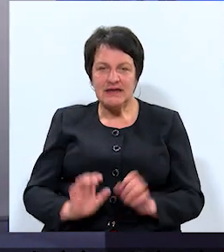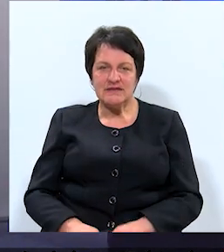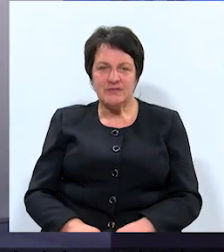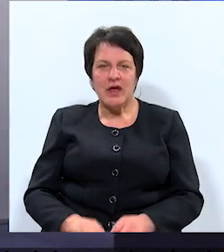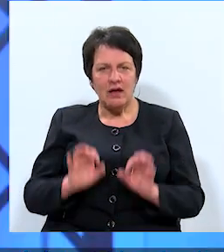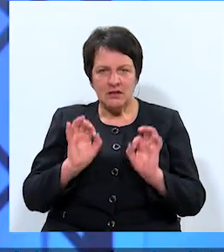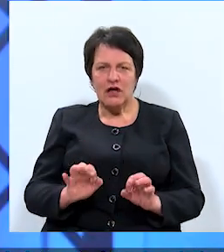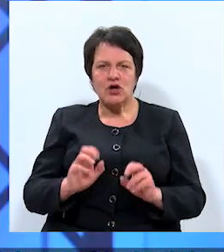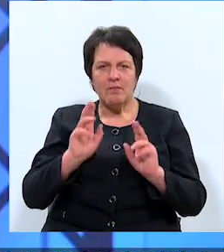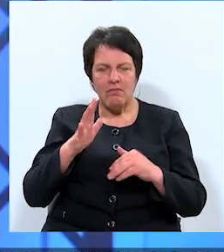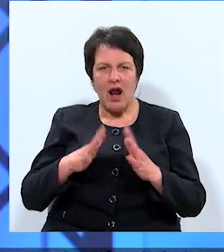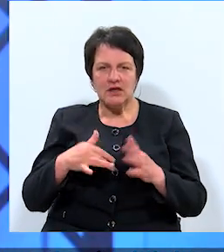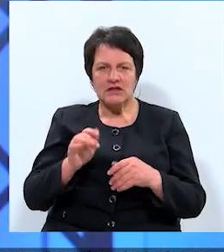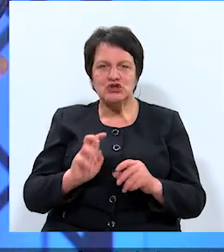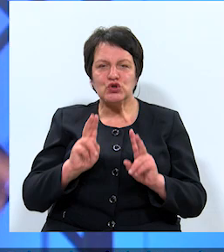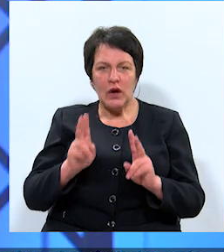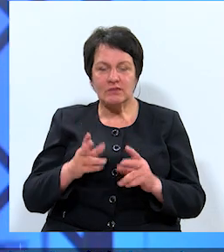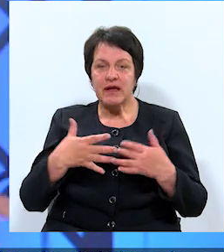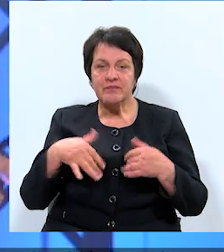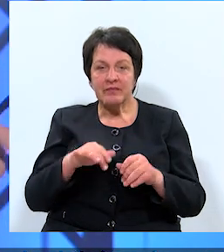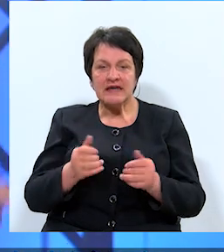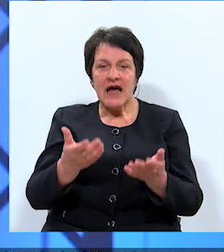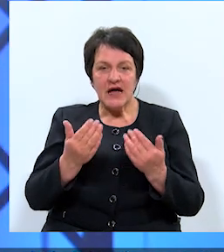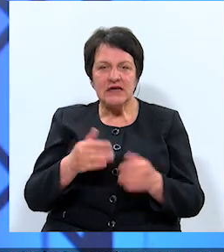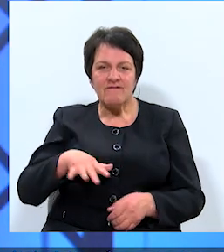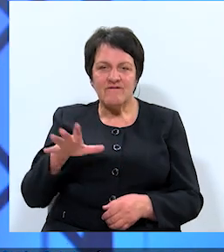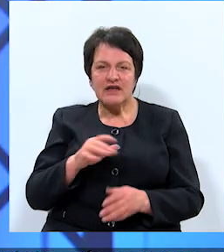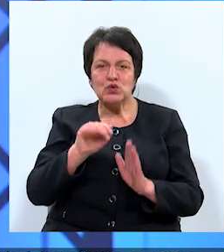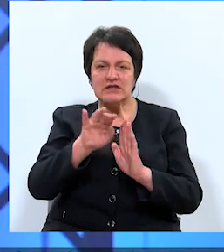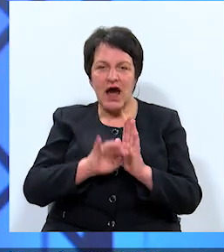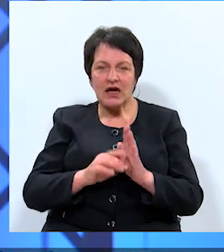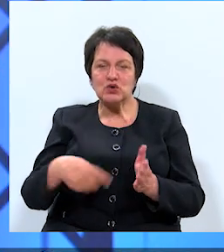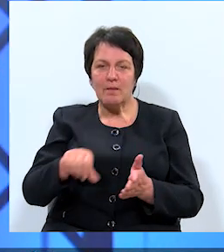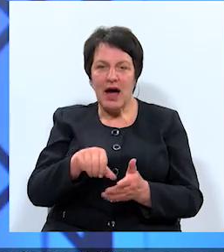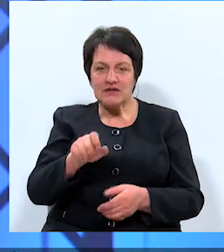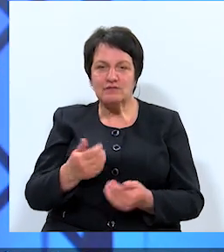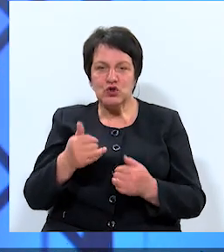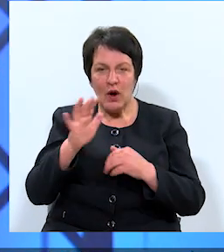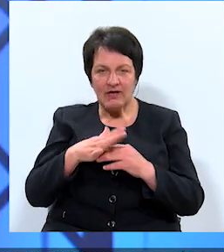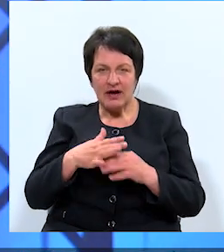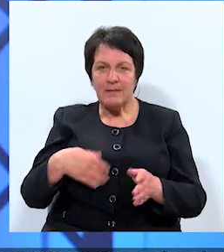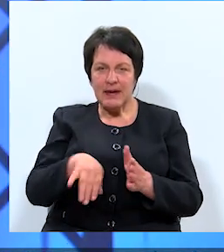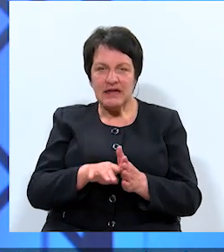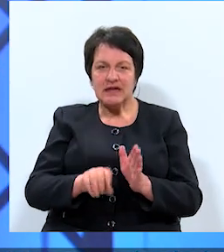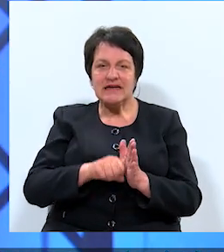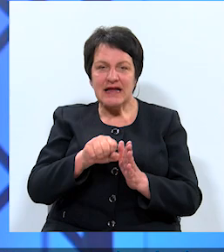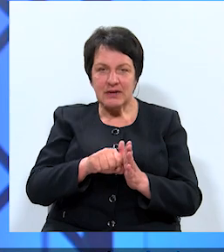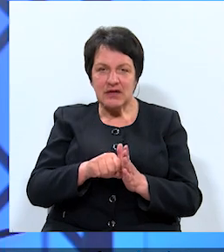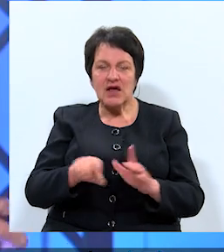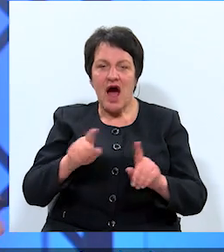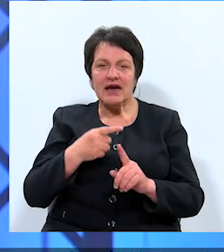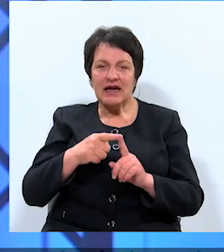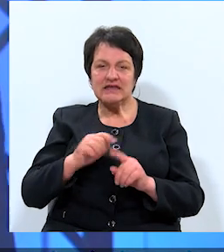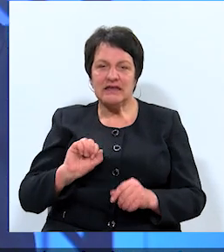Viens tiešām praktisks solījums. Mēs aicinājām visu sarakstu pārstāvišu šokar piedalīties debatēs. Tostarp arī